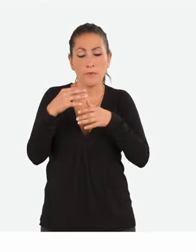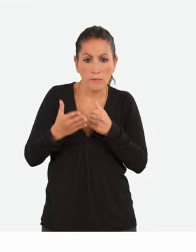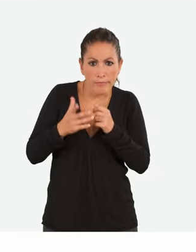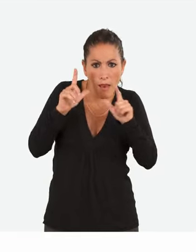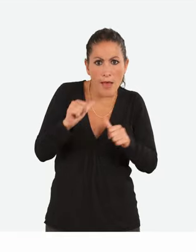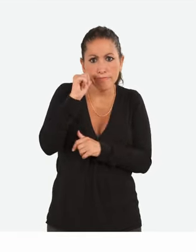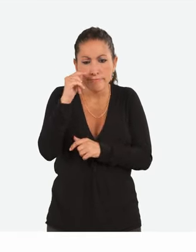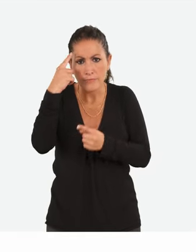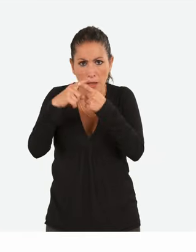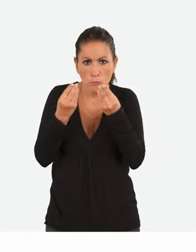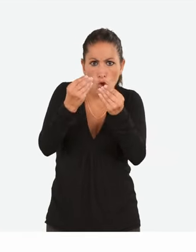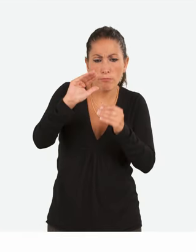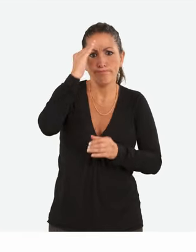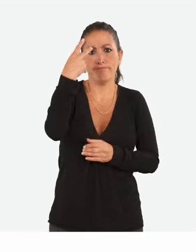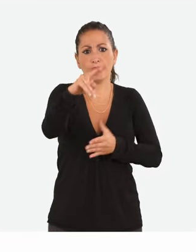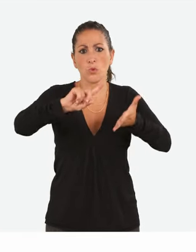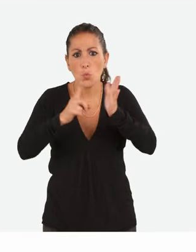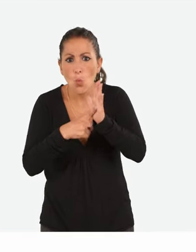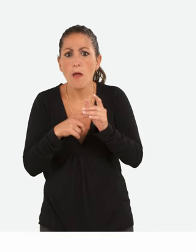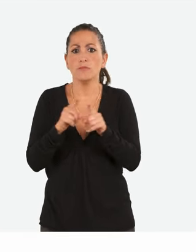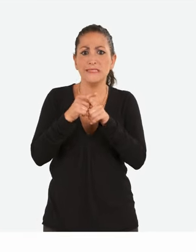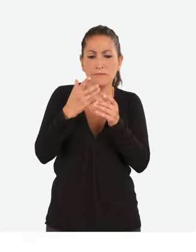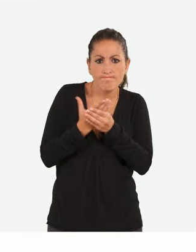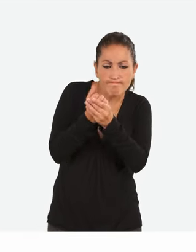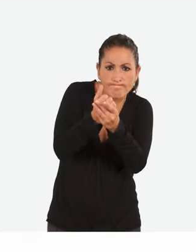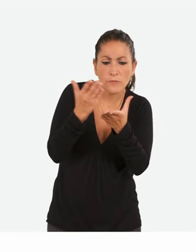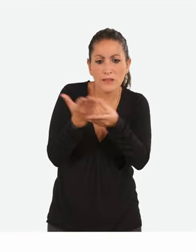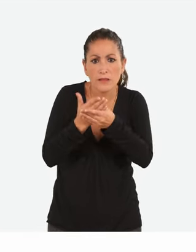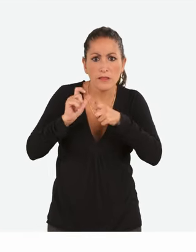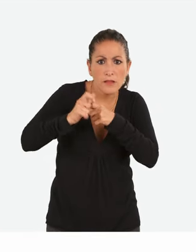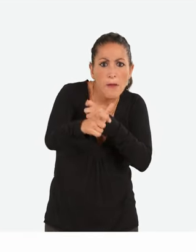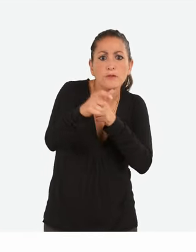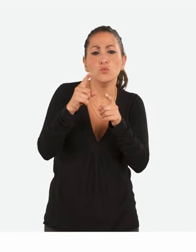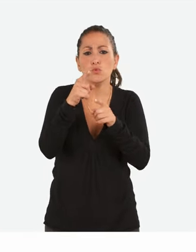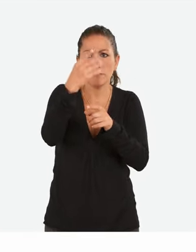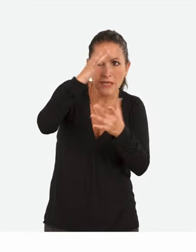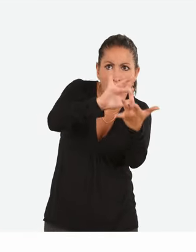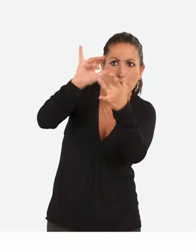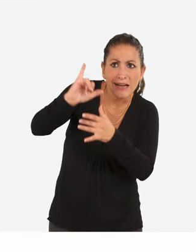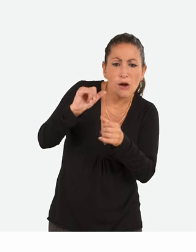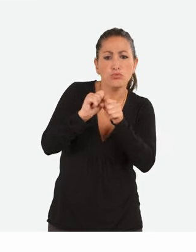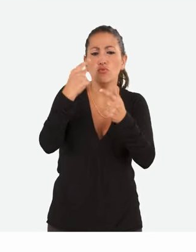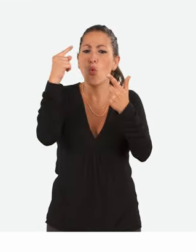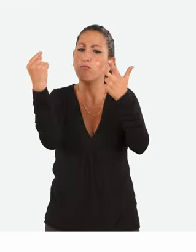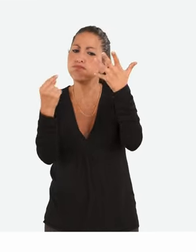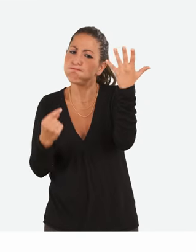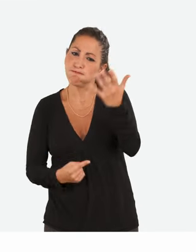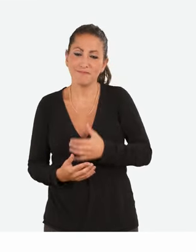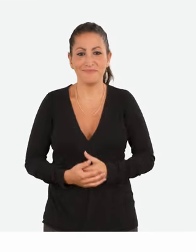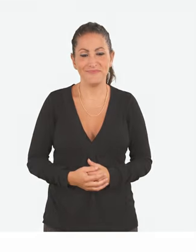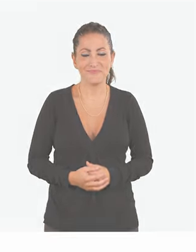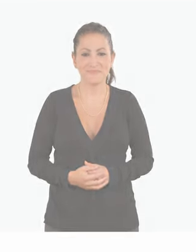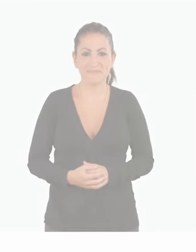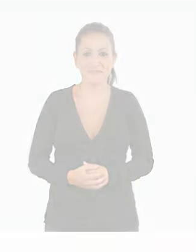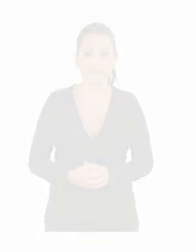Mon Parcours Handicap vous accompagne au quotidien pour connaître vos droits, effectuer vos démarches ou identifier vos interlocuteurs, et plus